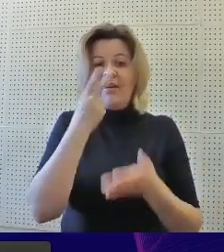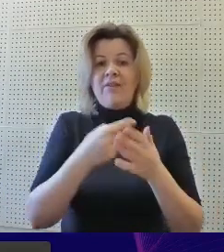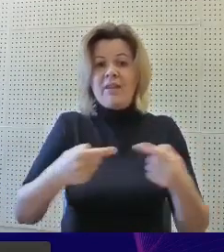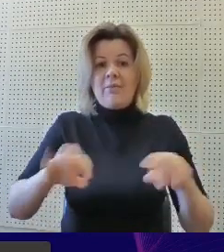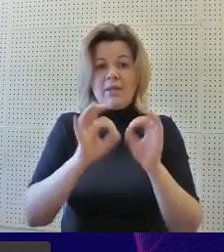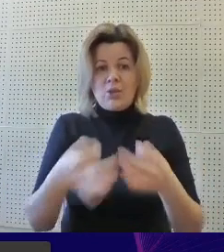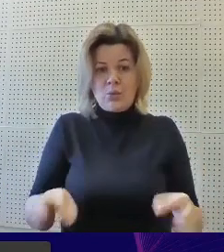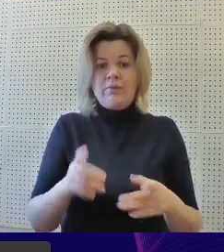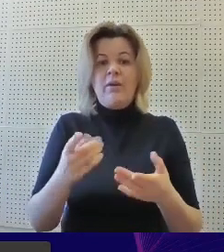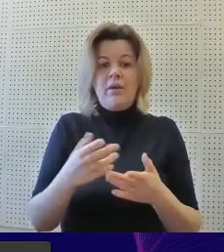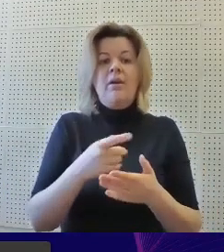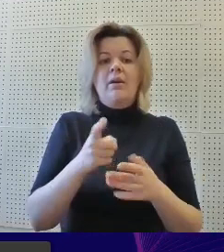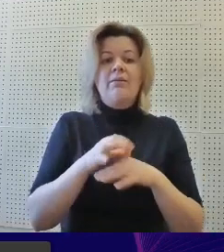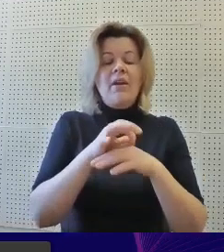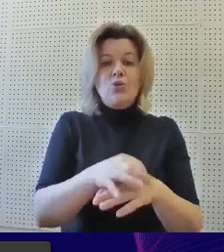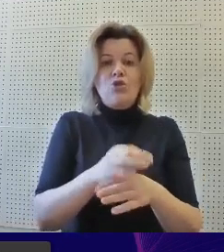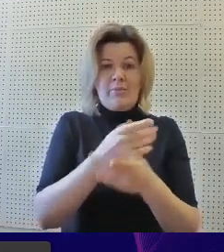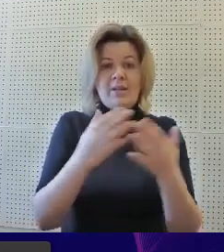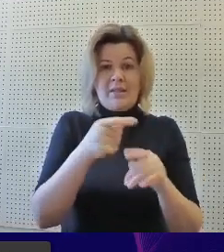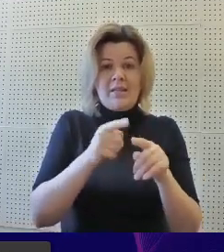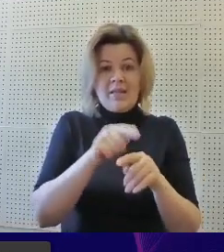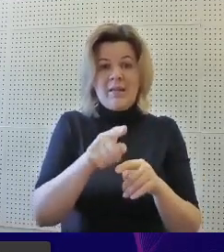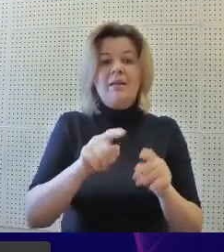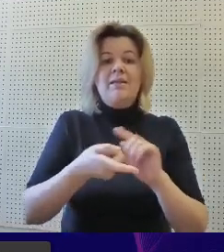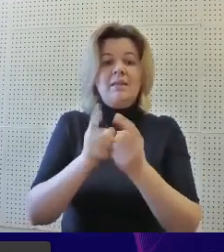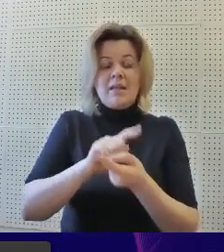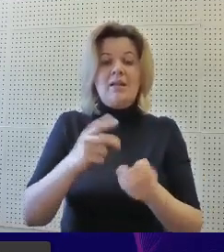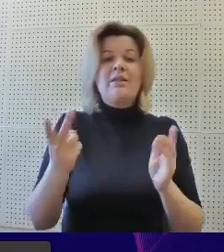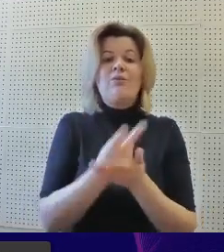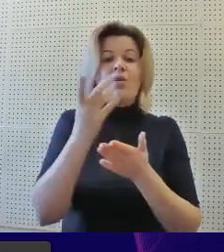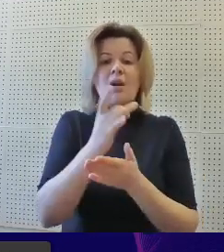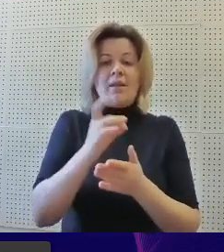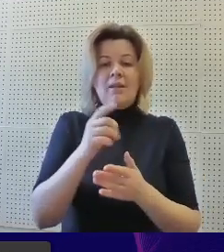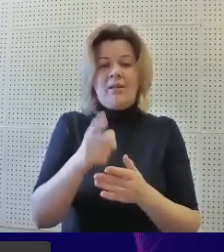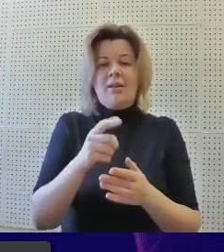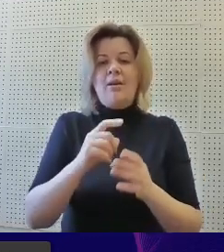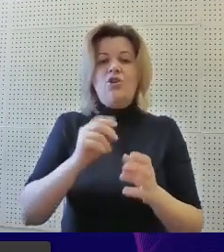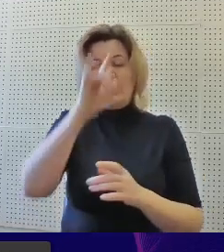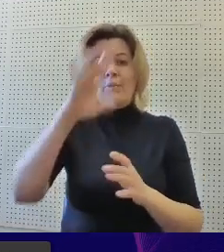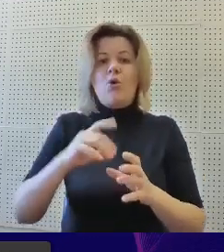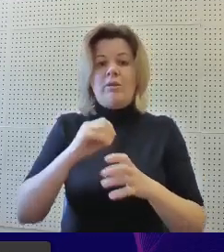некоторых из них стал двукратный чемпион мира Марсель Мансуров.